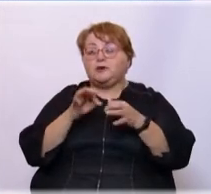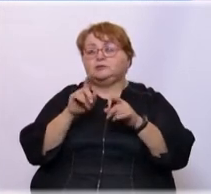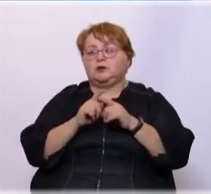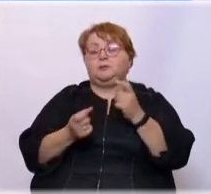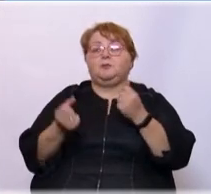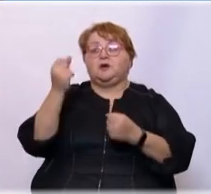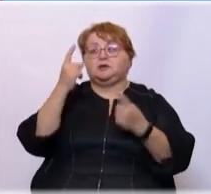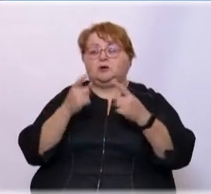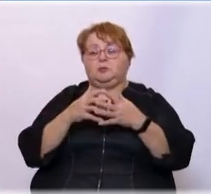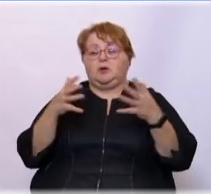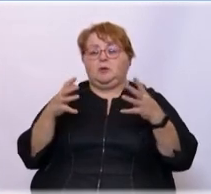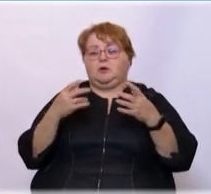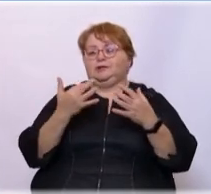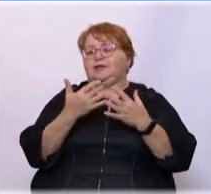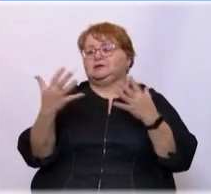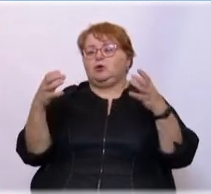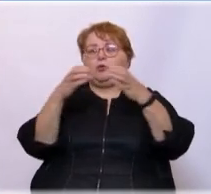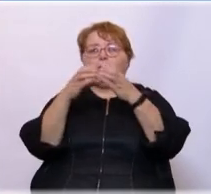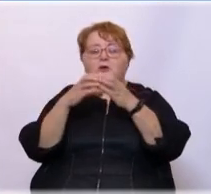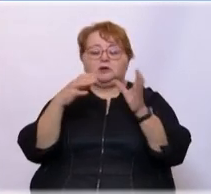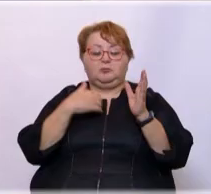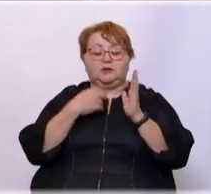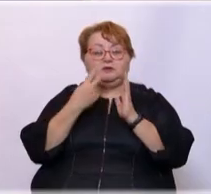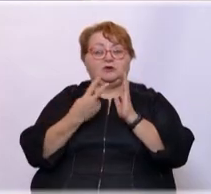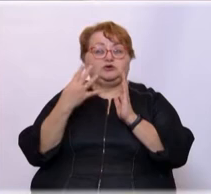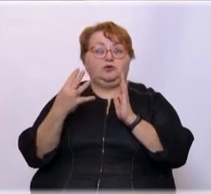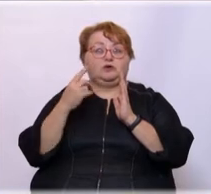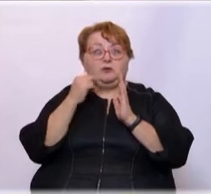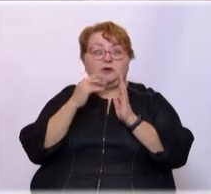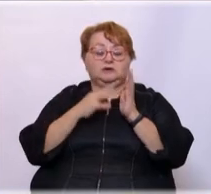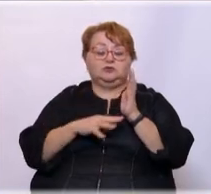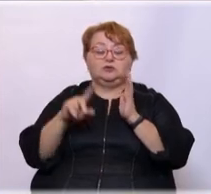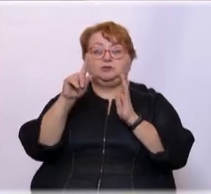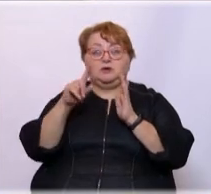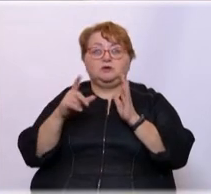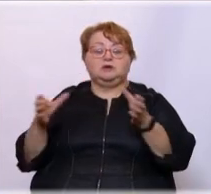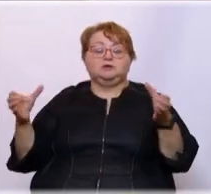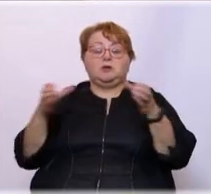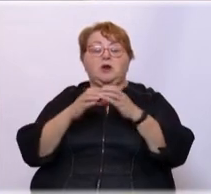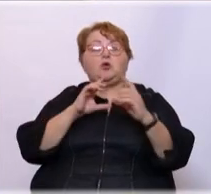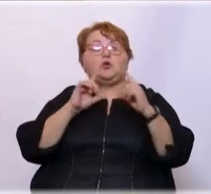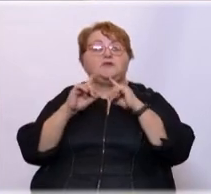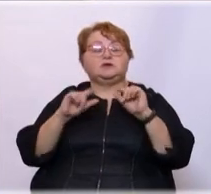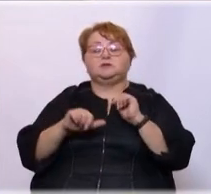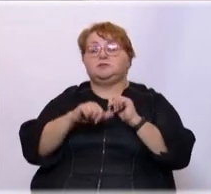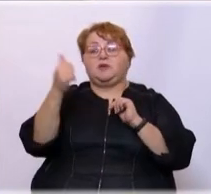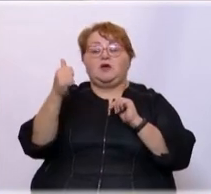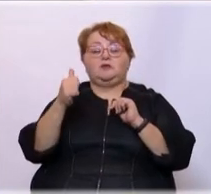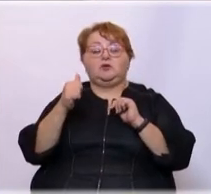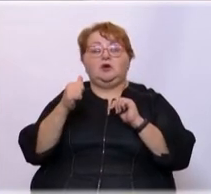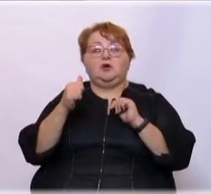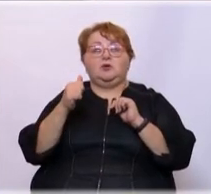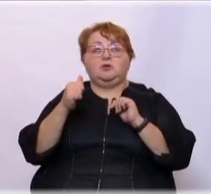команд, и мы 24 апреля 1991 года собрали конференцию первую учредительную